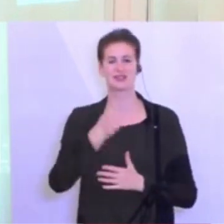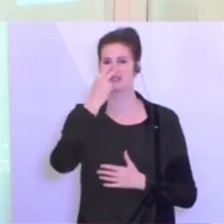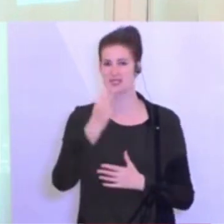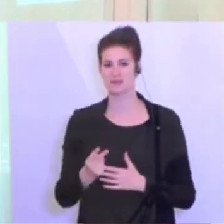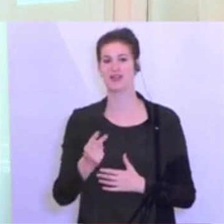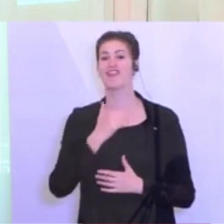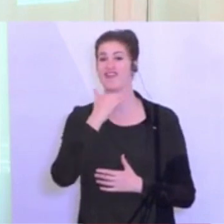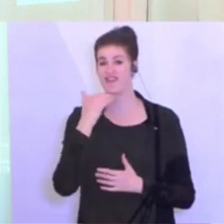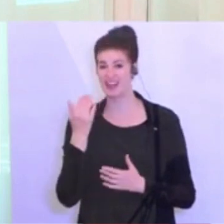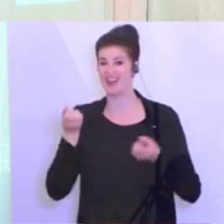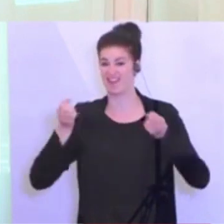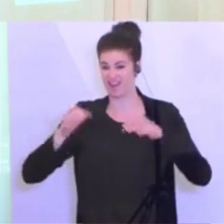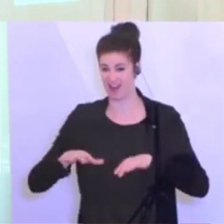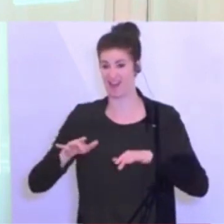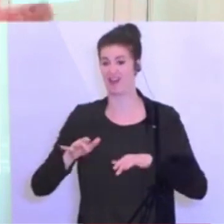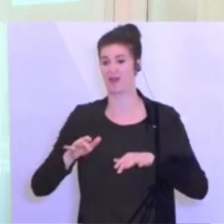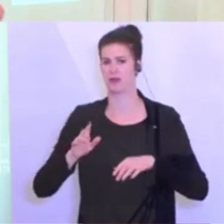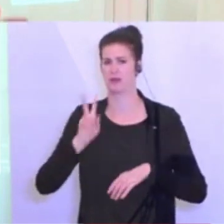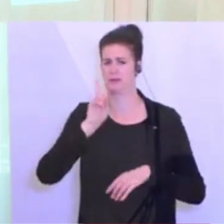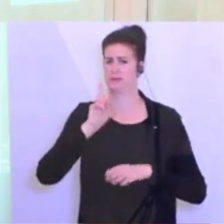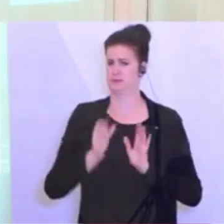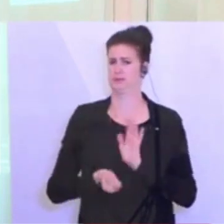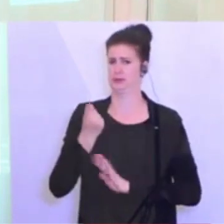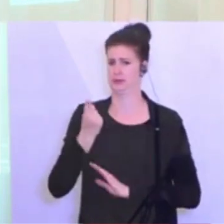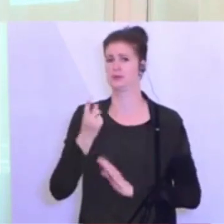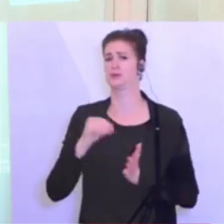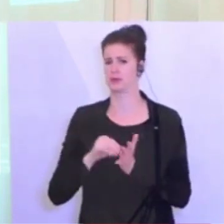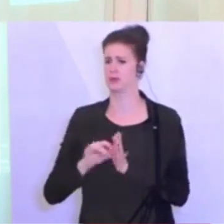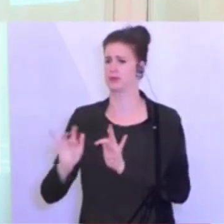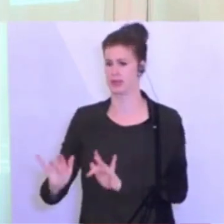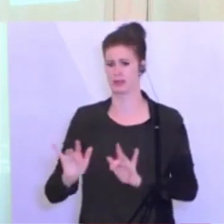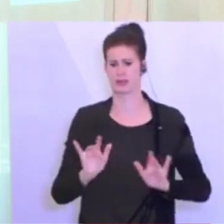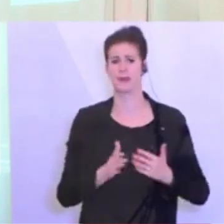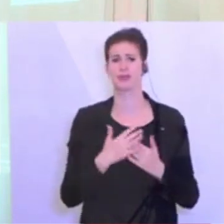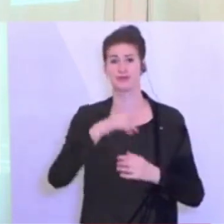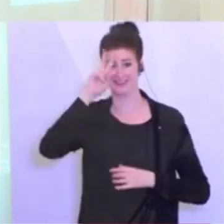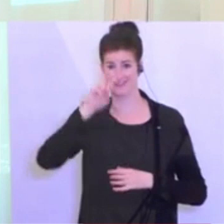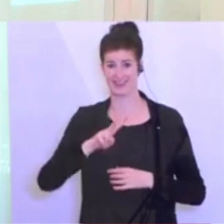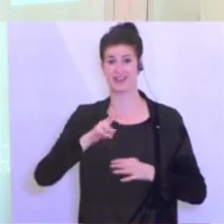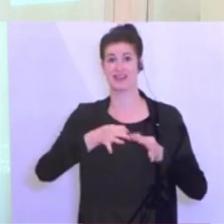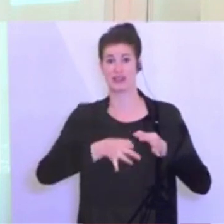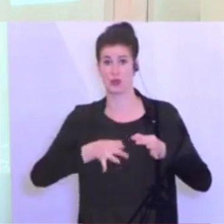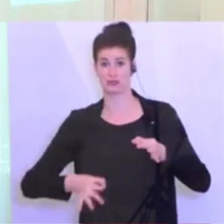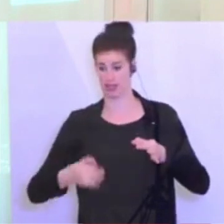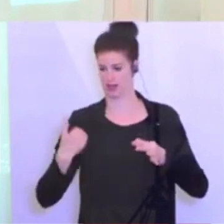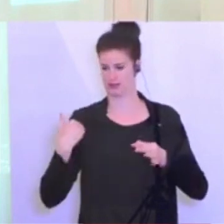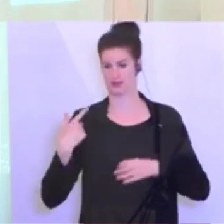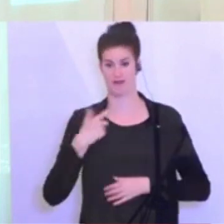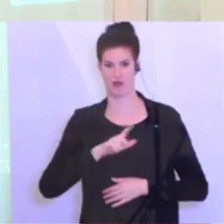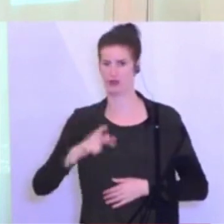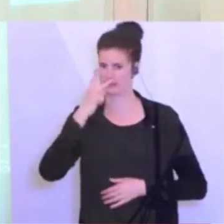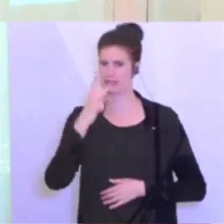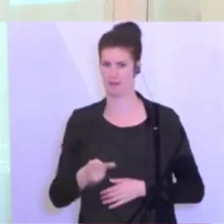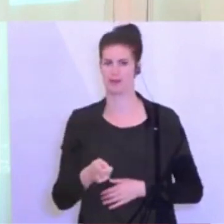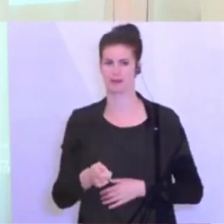asymptomatischen Fällen, die wir bei diesem Cluster Wien-Niederösterreich in den letzten zwei Wochen hatten. Wir